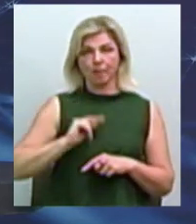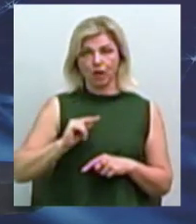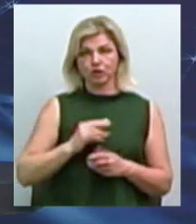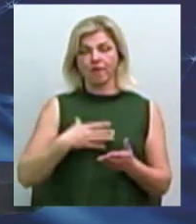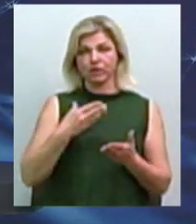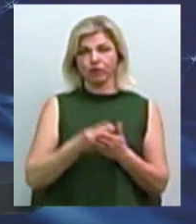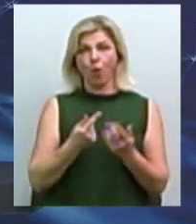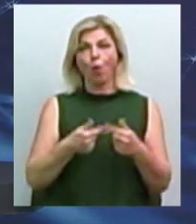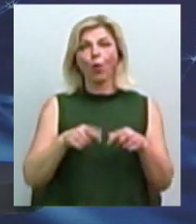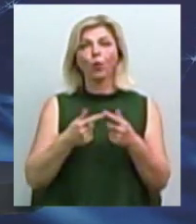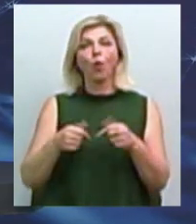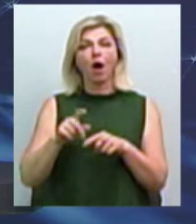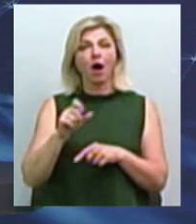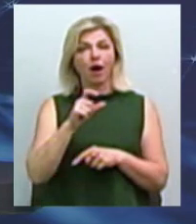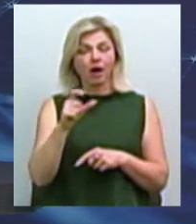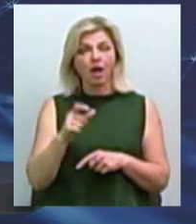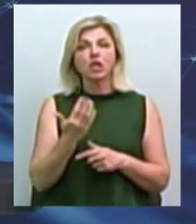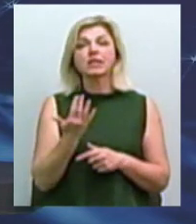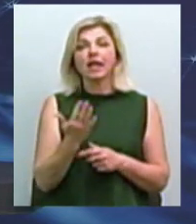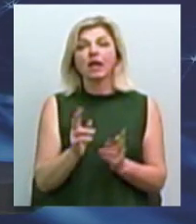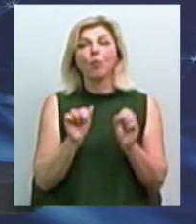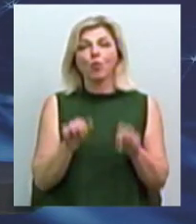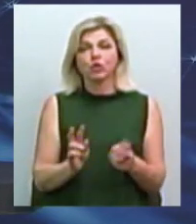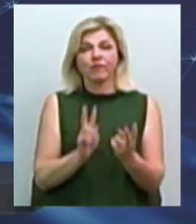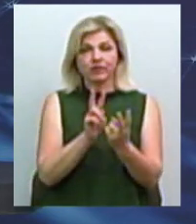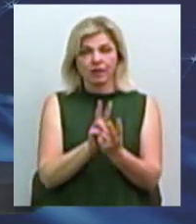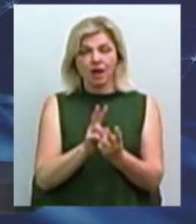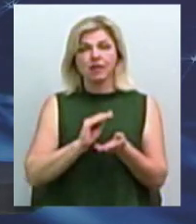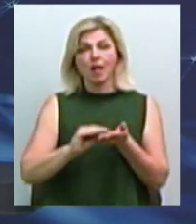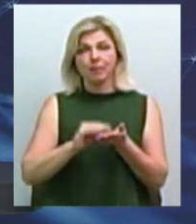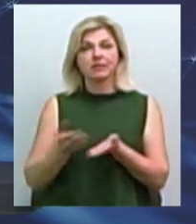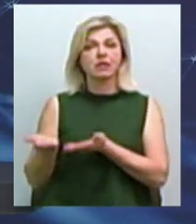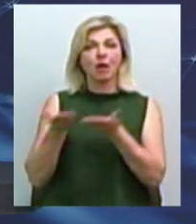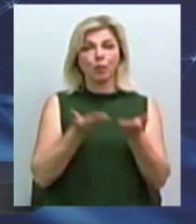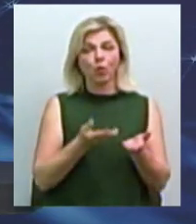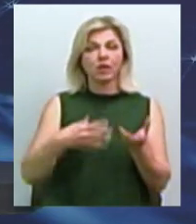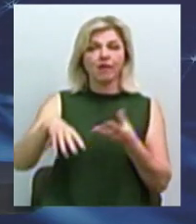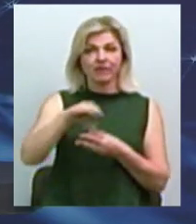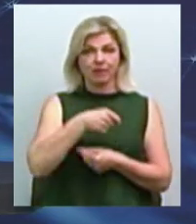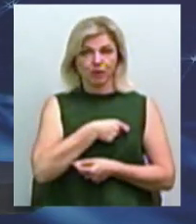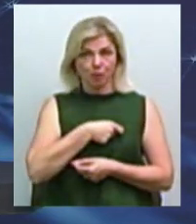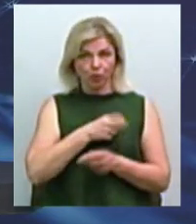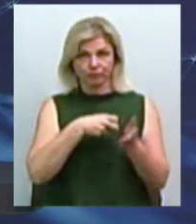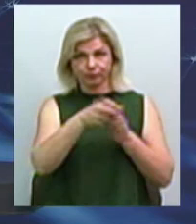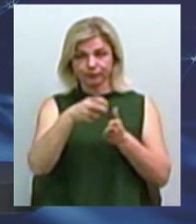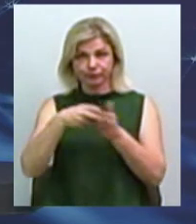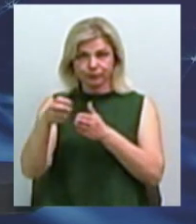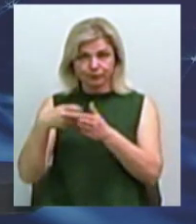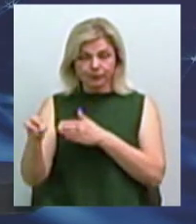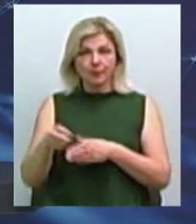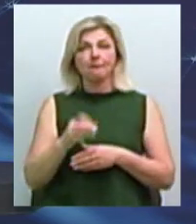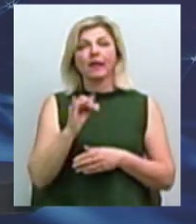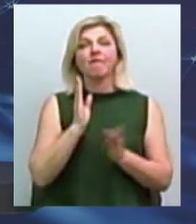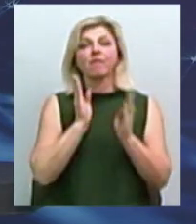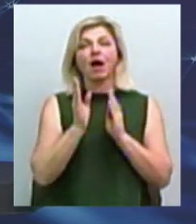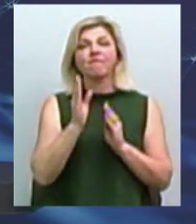округах. Скільки мами зможемо зустрітися? Ми написали запрошення, всім депутатам розіслали. Я і в